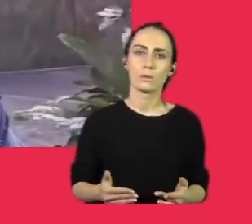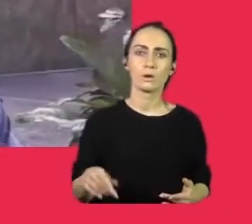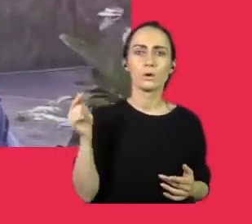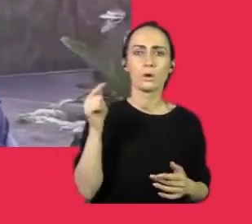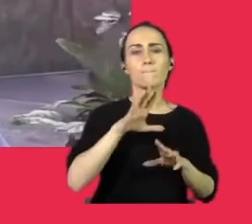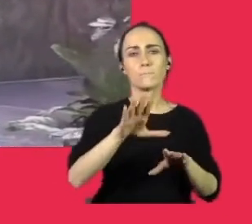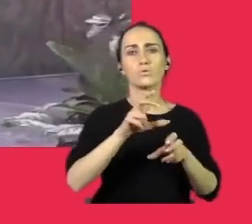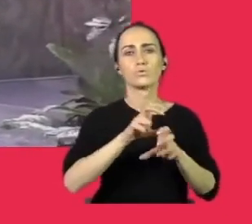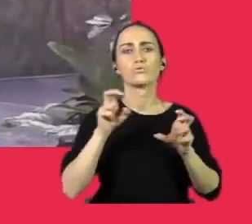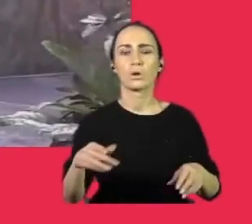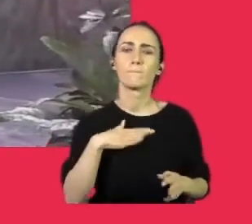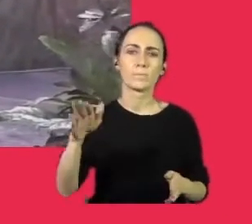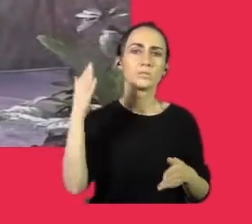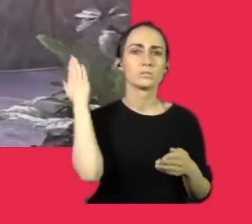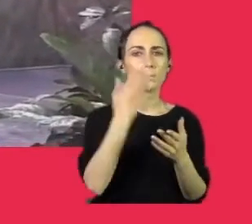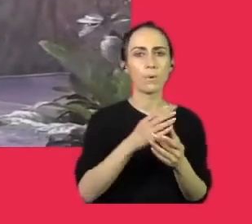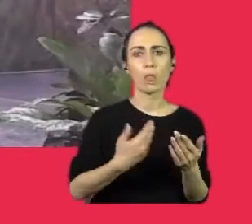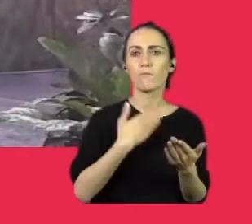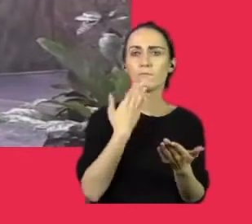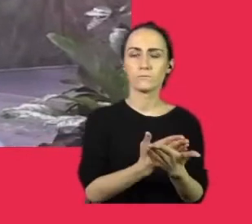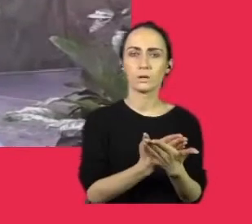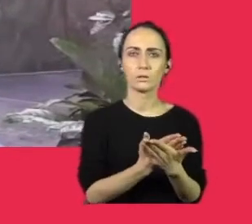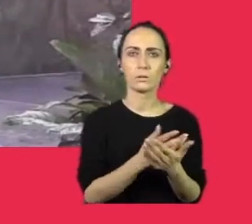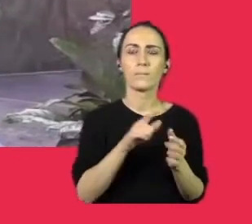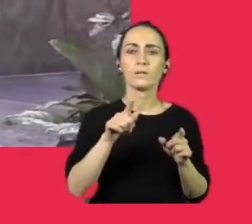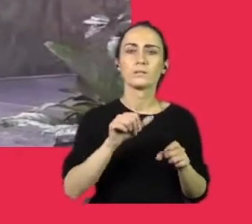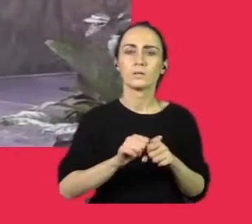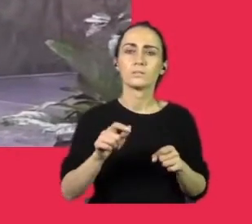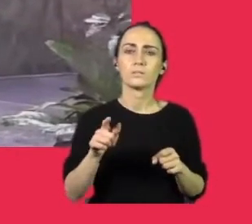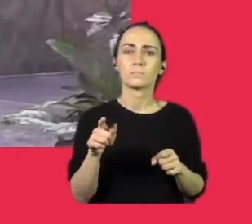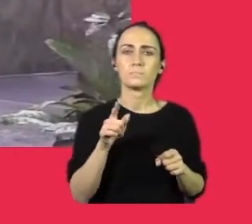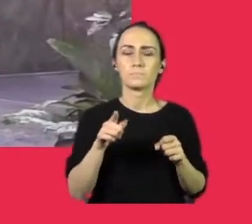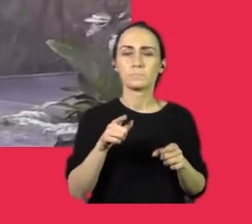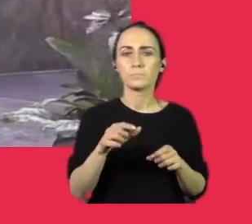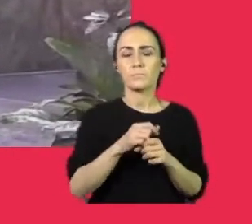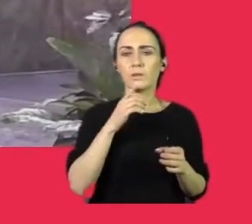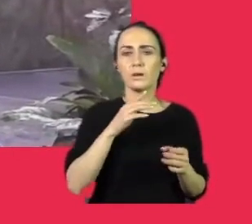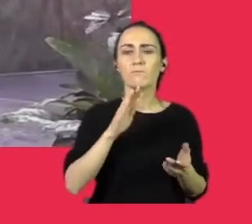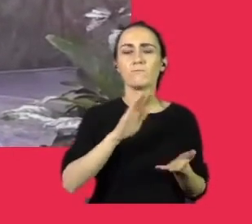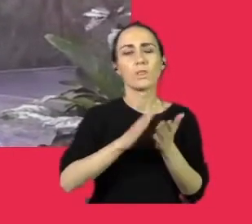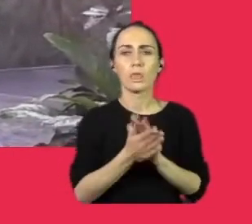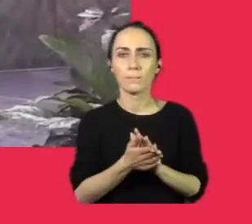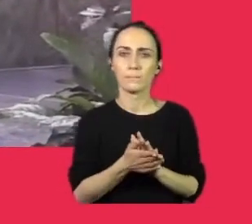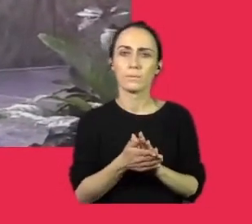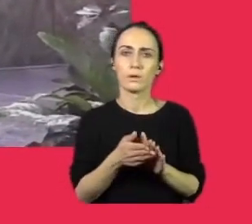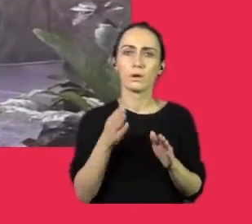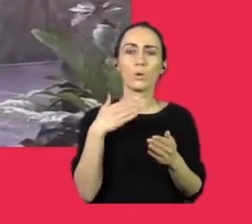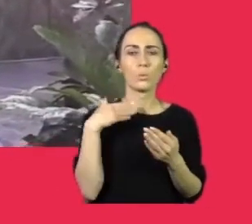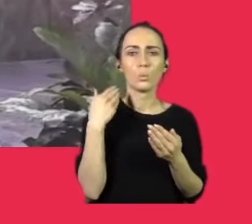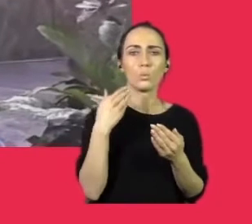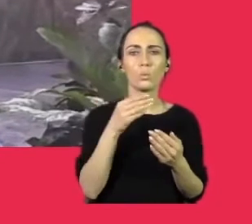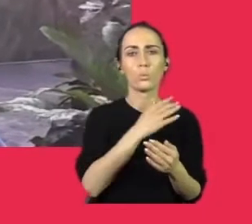czas nieraz zapoznać się z jakąś ofertą. Także jest to jakby taka wzajemna usługa. My